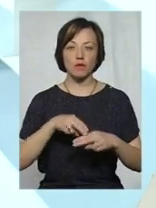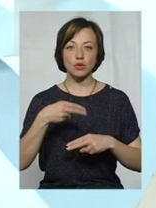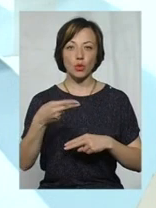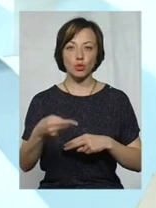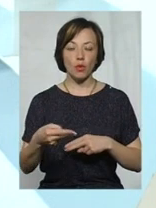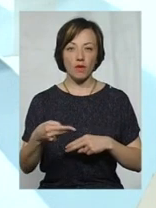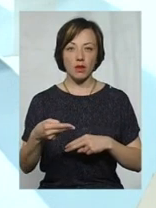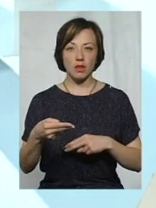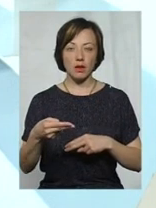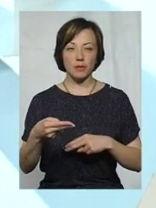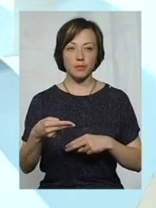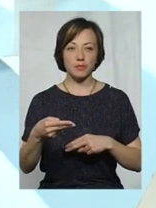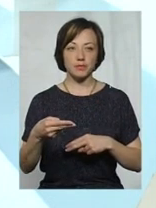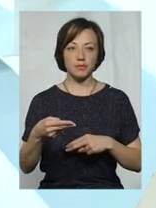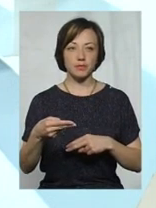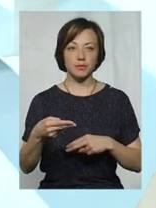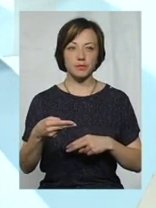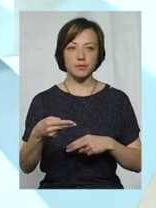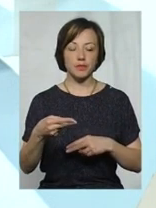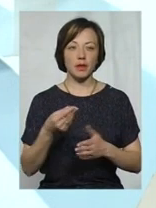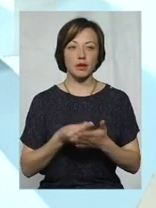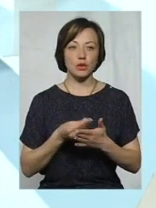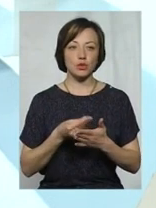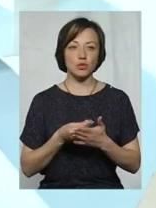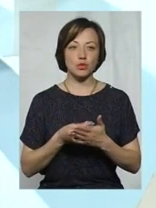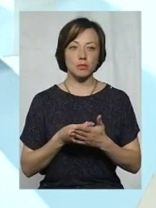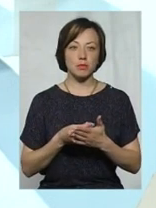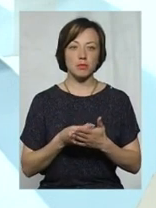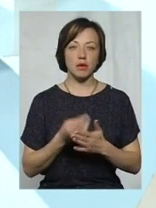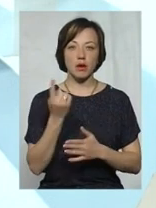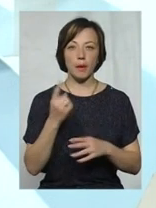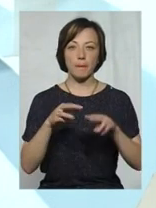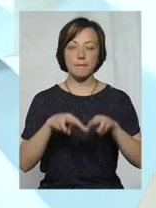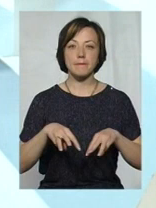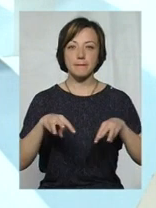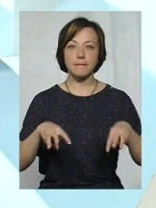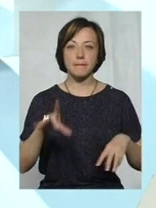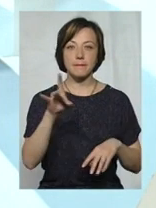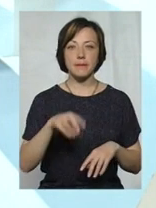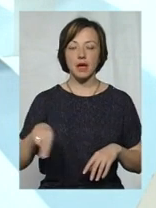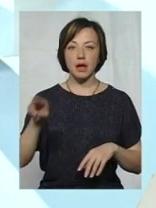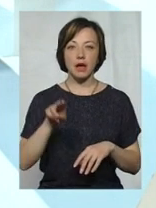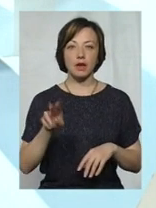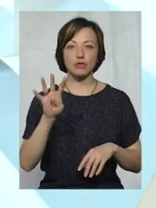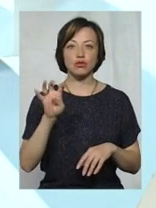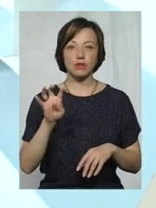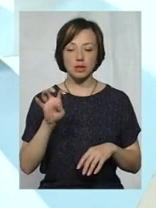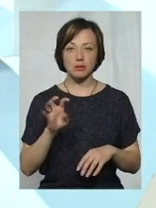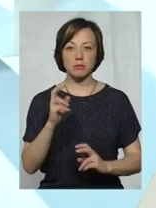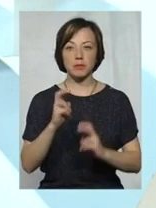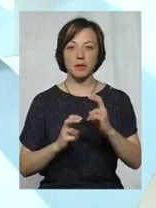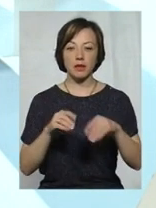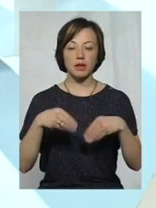підприємствами, які надавали